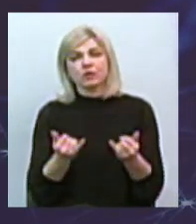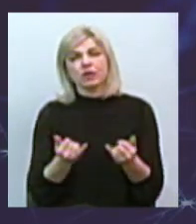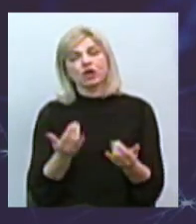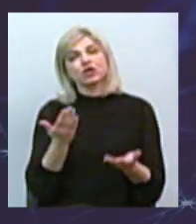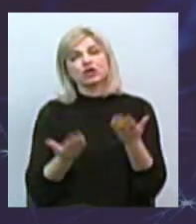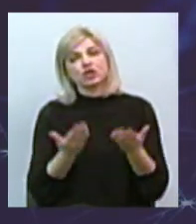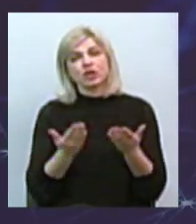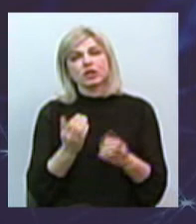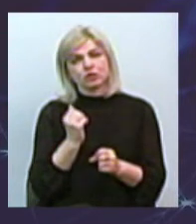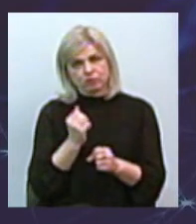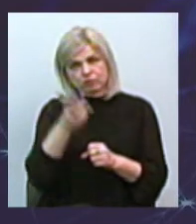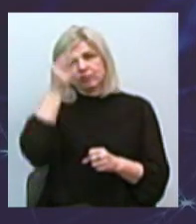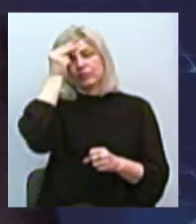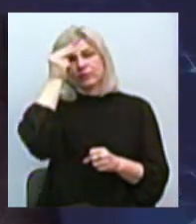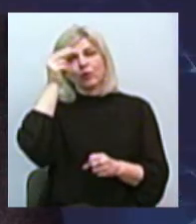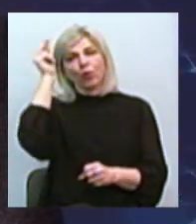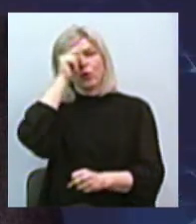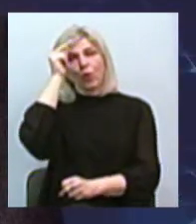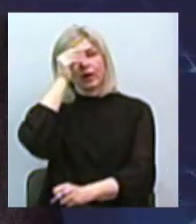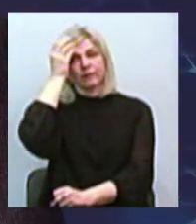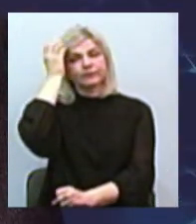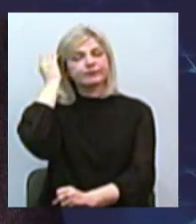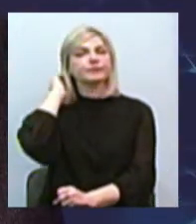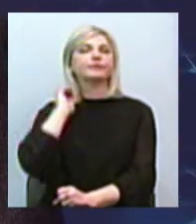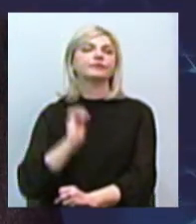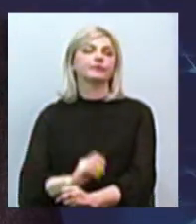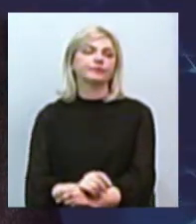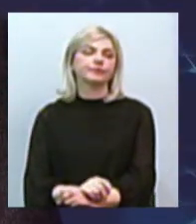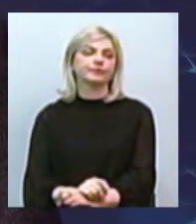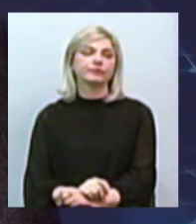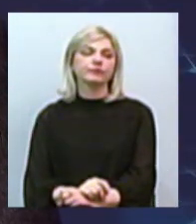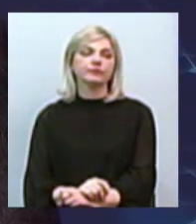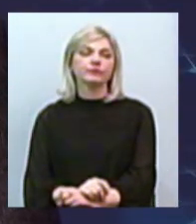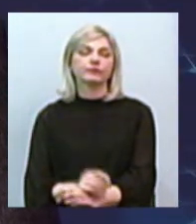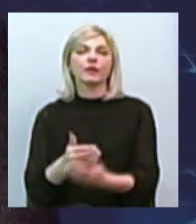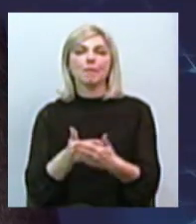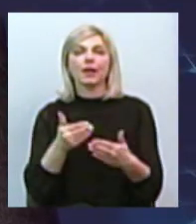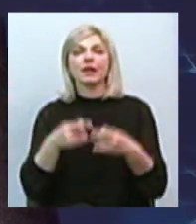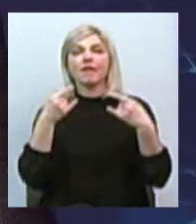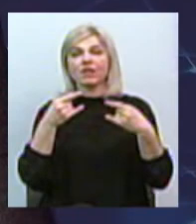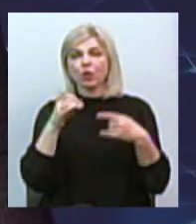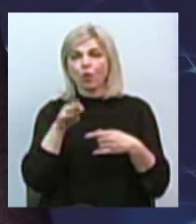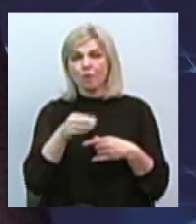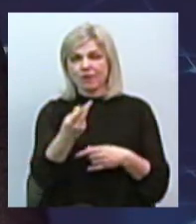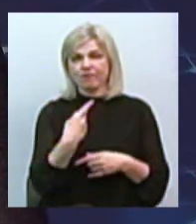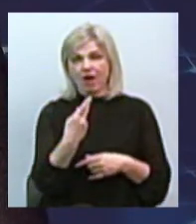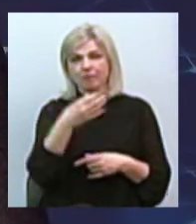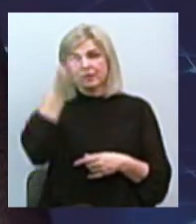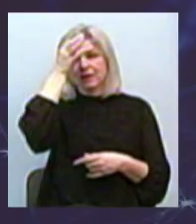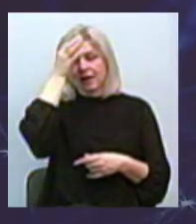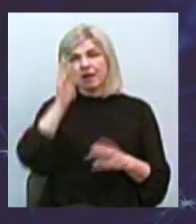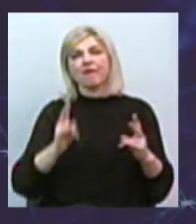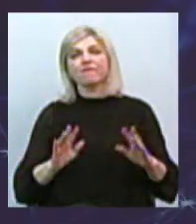зроблені уроки? Ми, от перед ефіром з вами згадували, наприклад, випадок у вересні